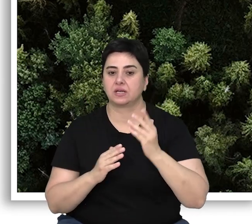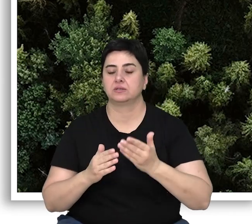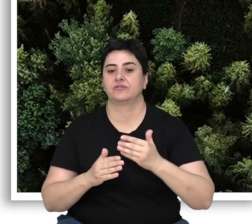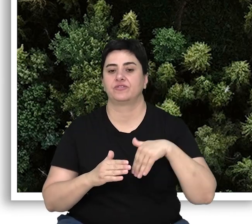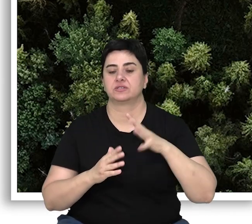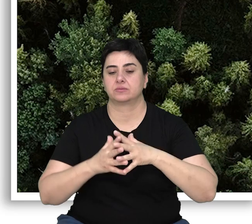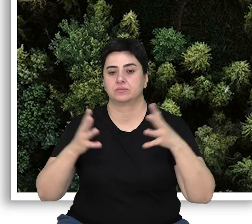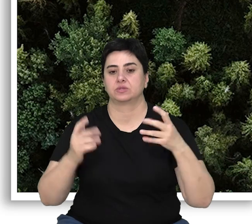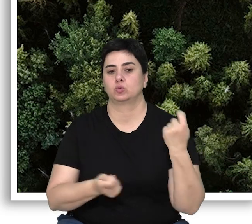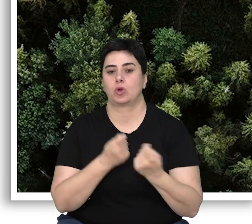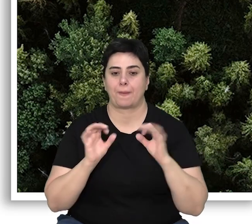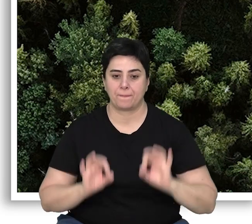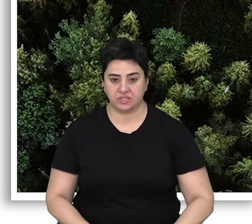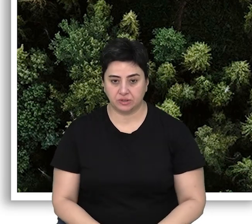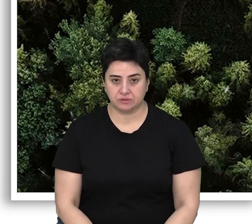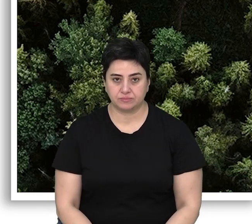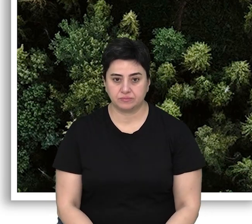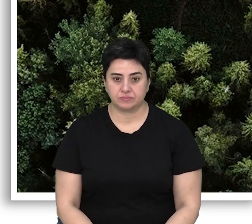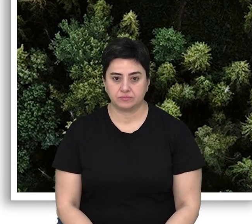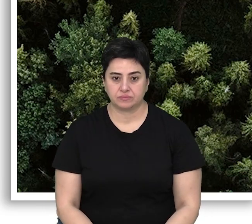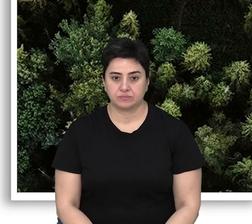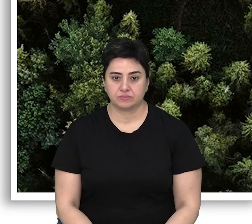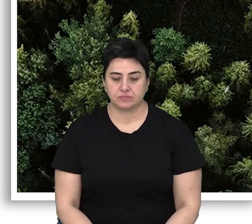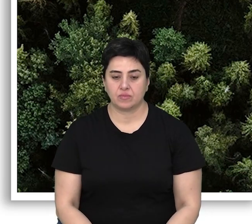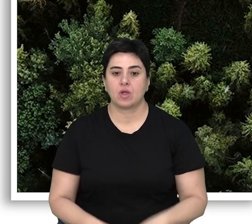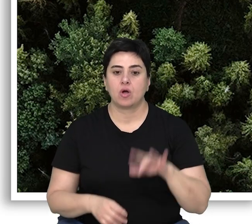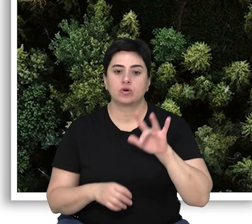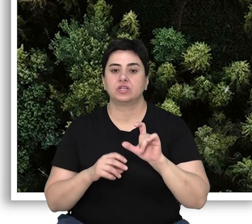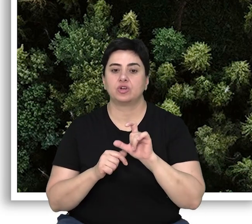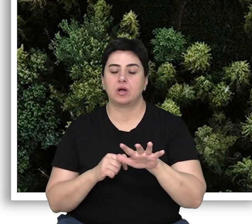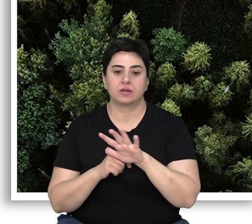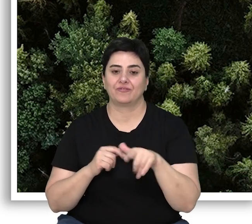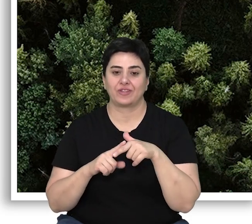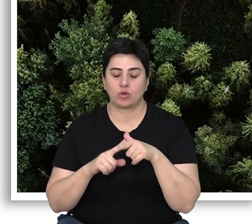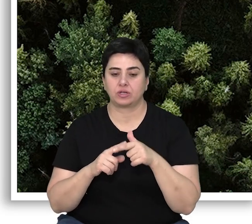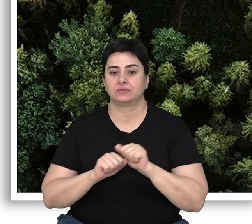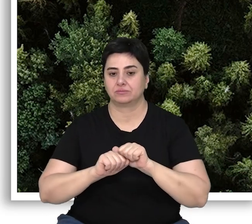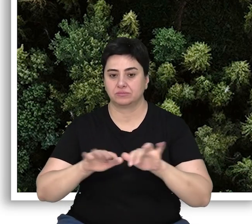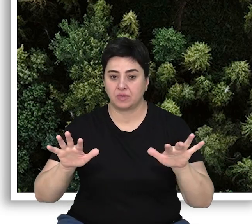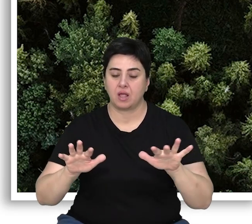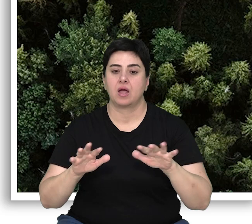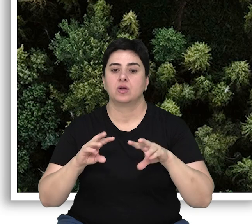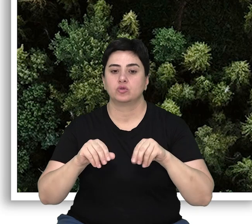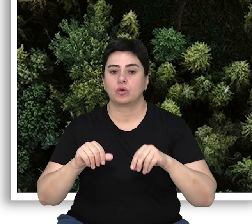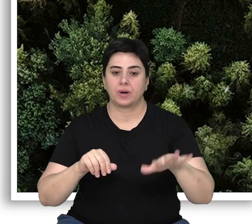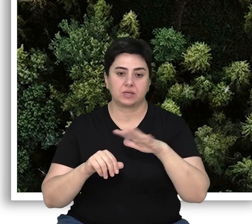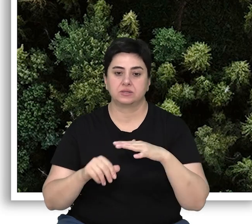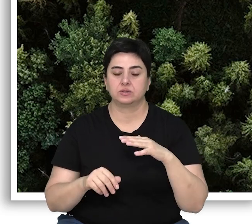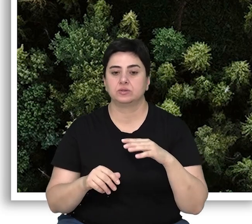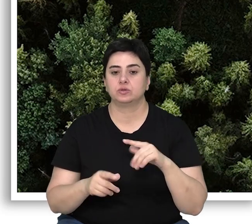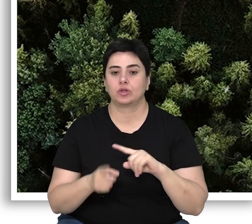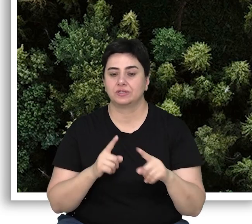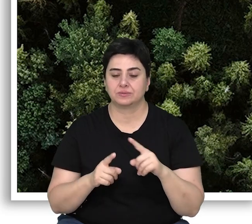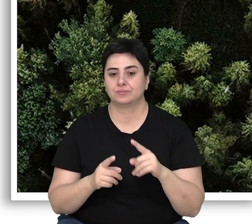yoğun bir şekilde kullanılmaya başlandı. Orta çağda feodalizmin yayılışı ve arazilerin yönetici